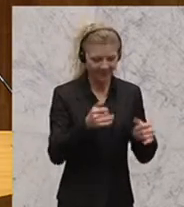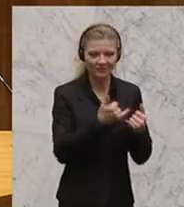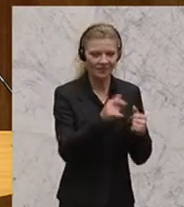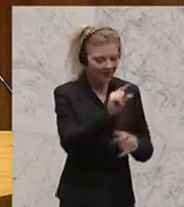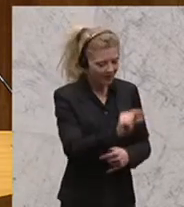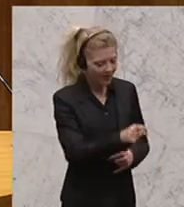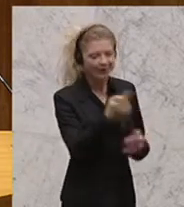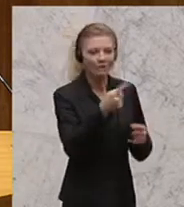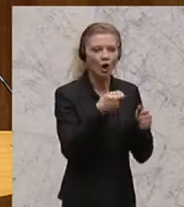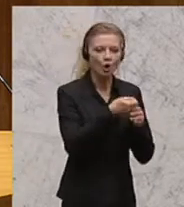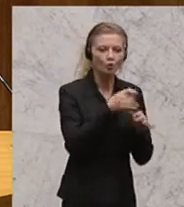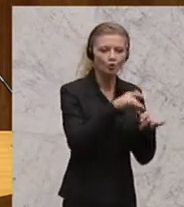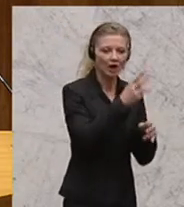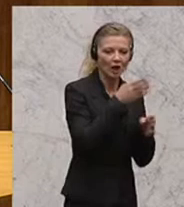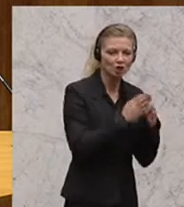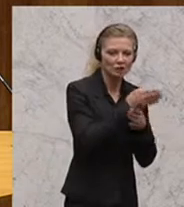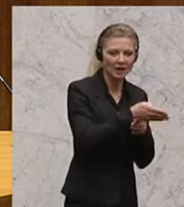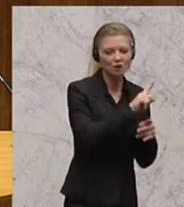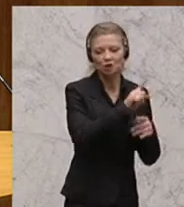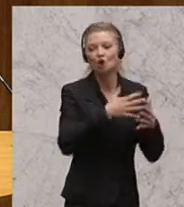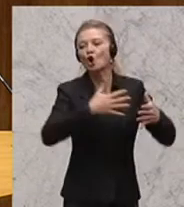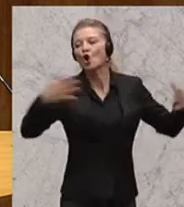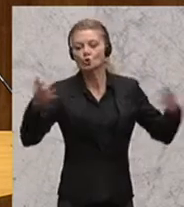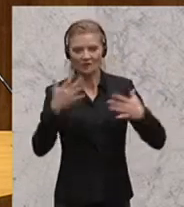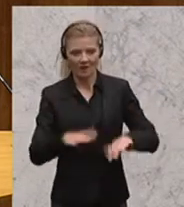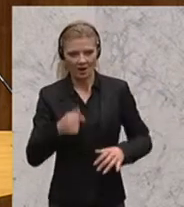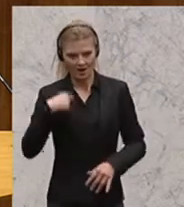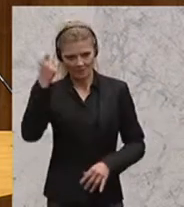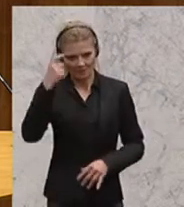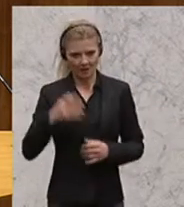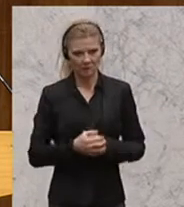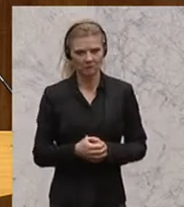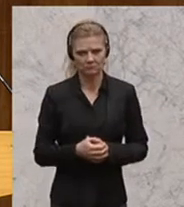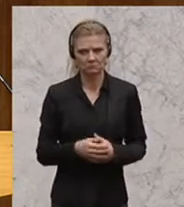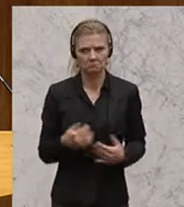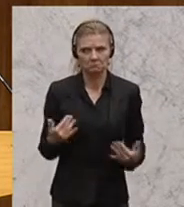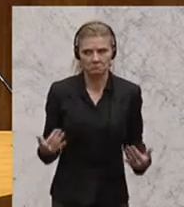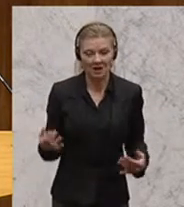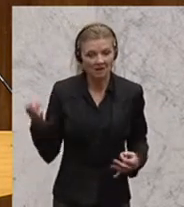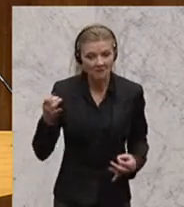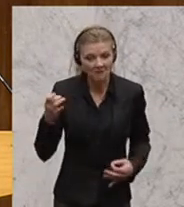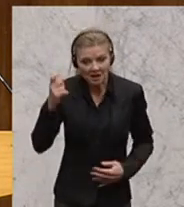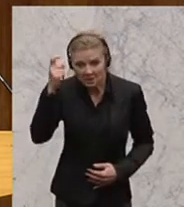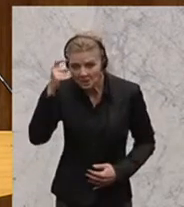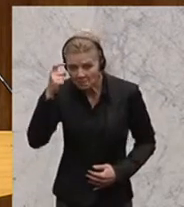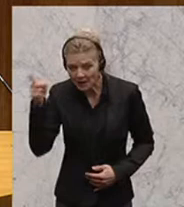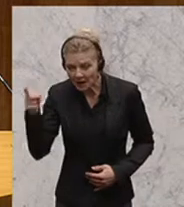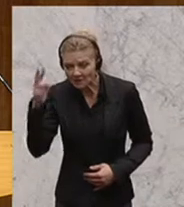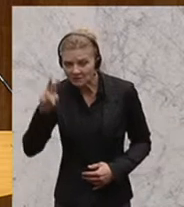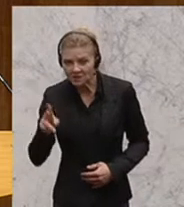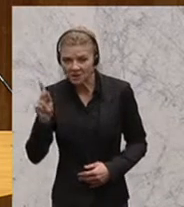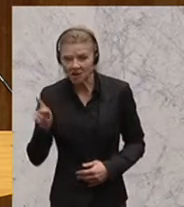Was hat der Herr Vizekanzler mit dieser Aussage gemeint? Welche Kleine haben denn ein Konto in der Schweiz?